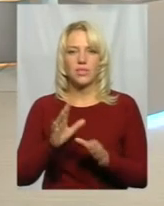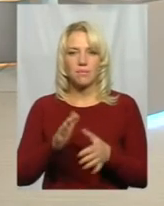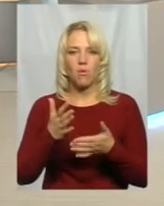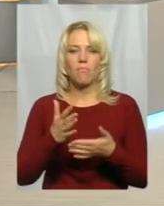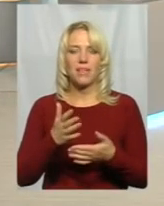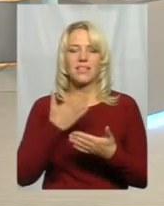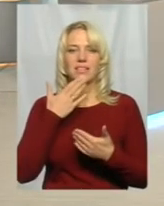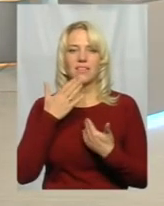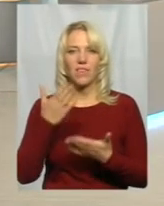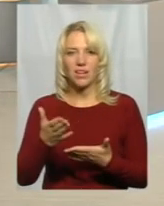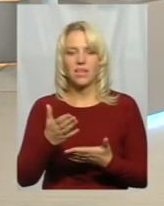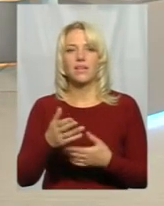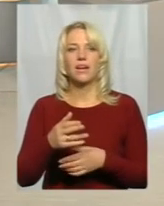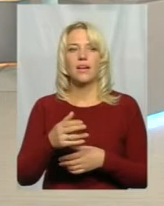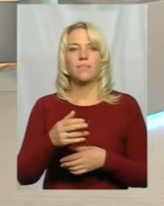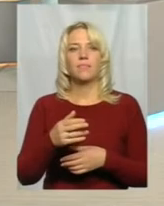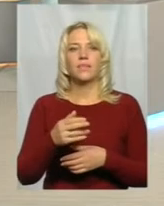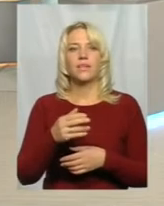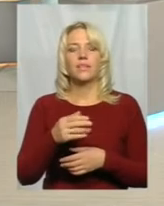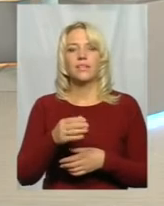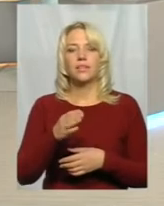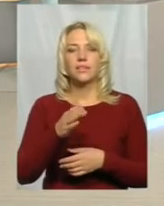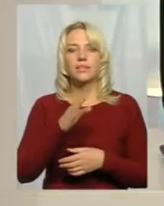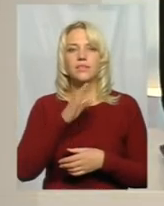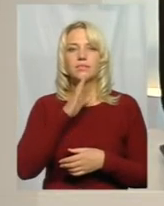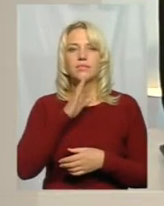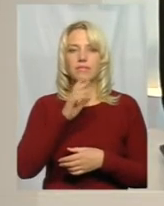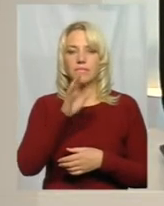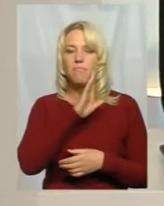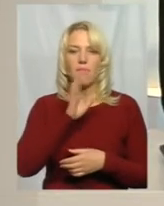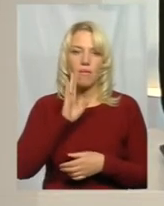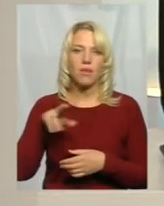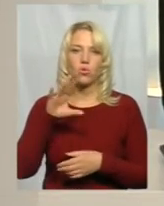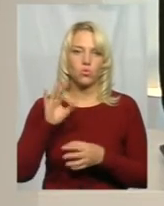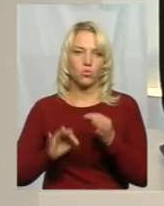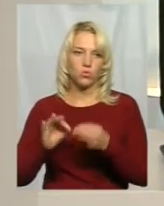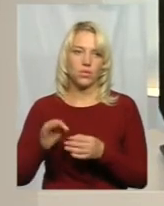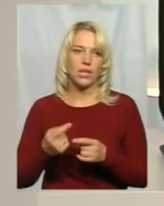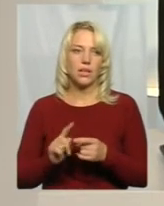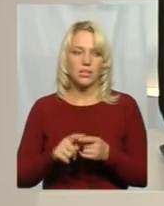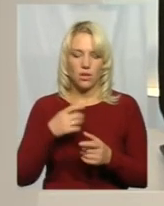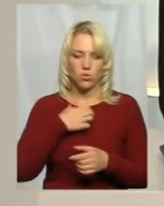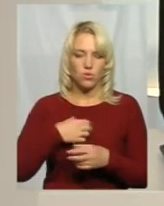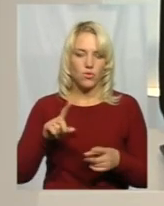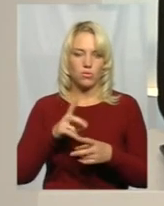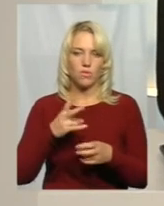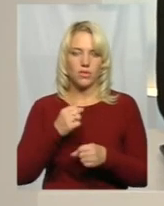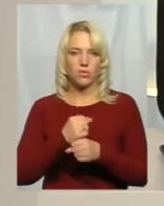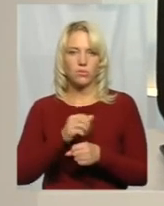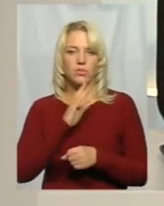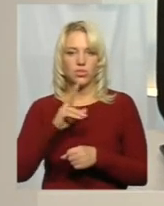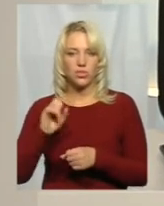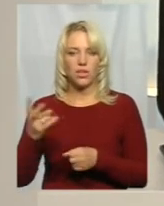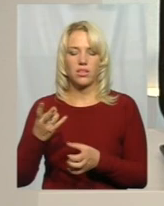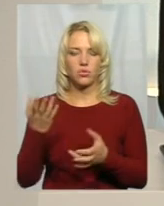стягувачки до суду. І це основне, що повинна зробити жінка, якщо виникла така необхідність, і чоловік